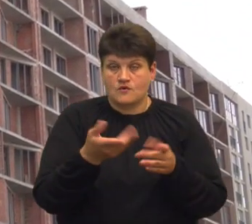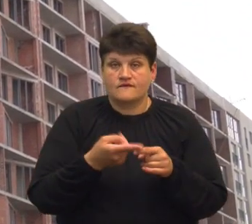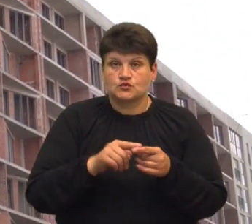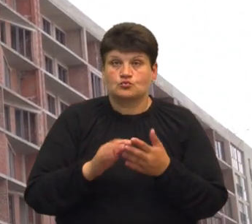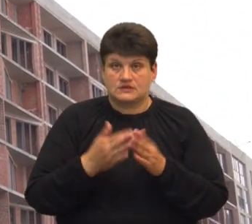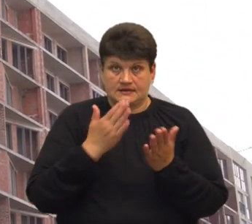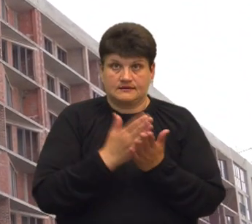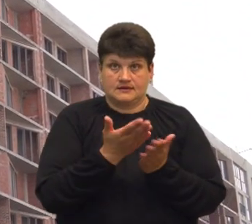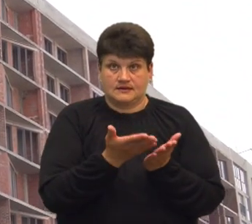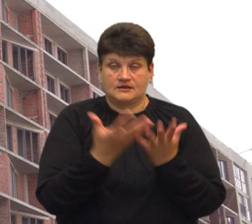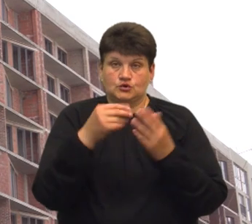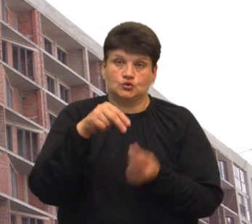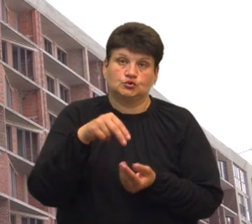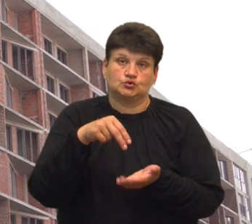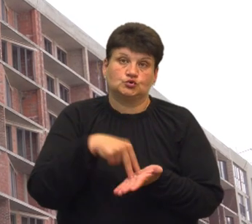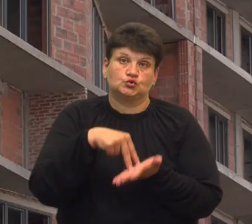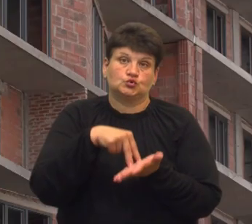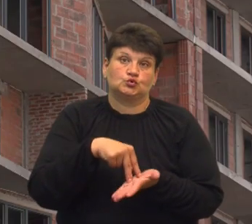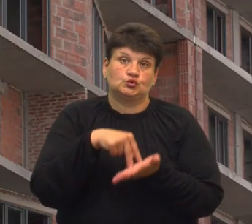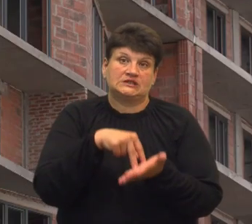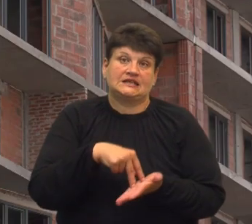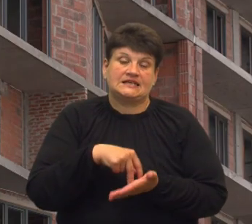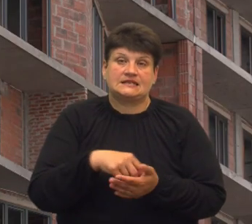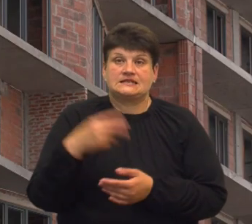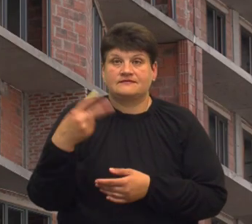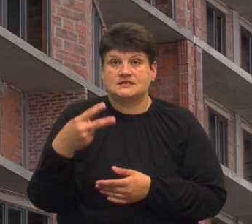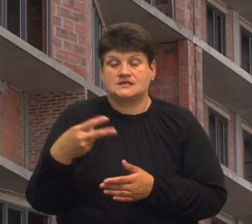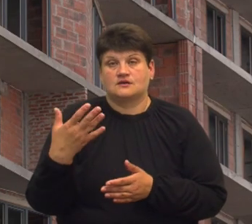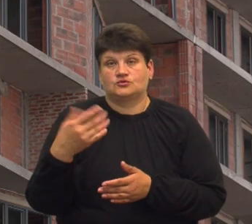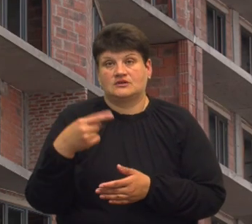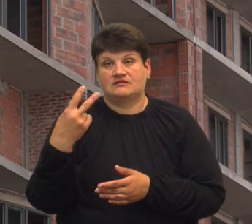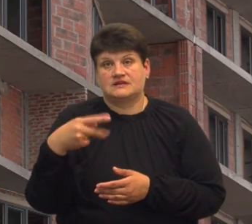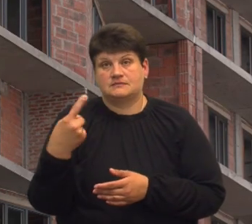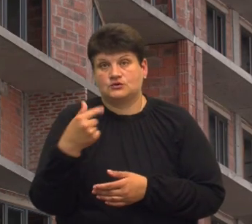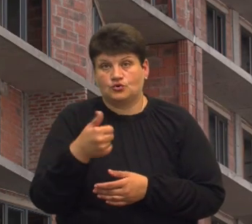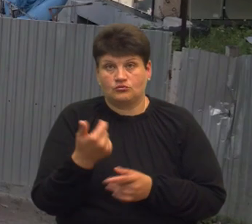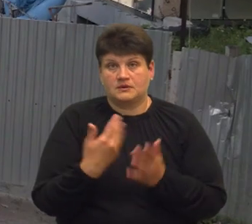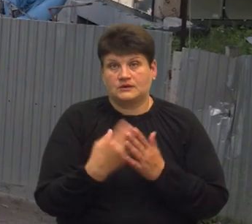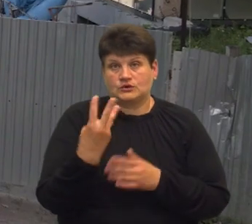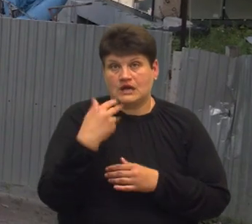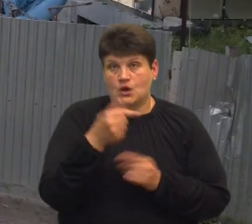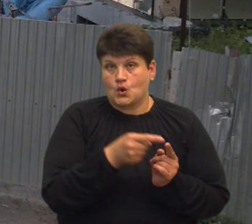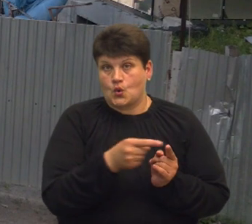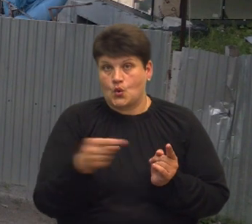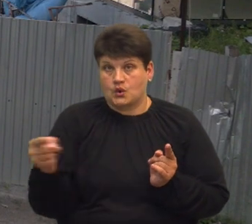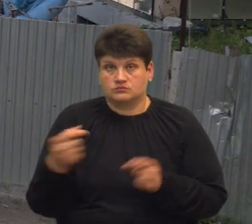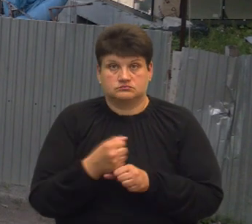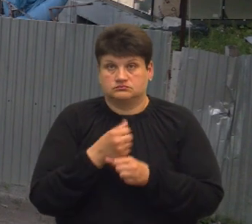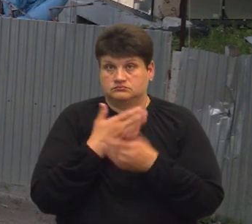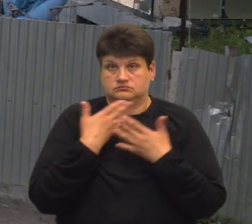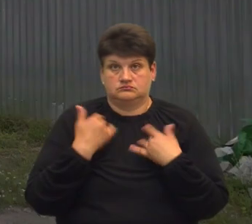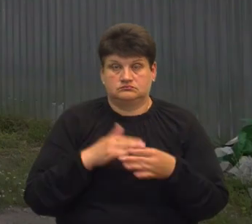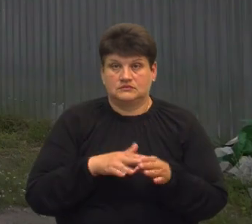виглядає, стоїть уже приблизно з 20-21 року. Приблизно три роки тут роботи не ведуться. З усього року з 365